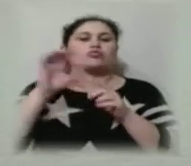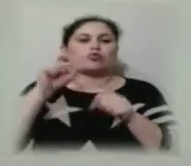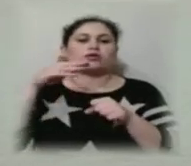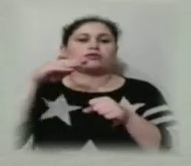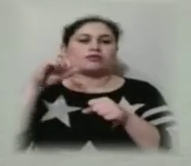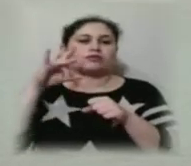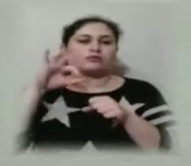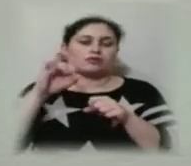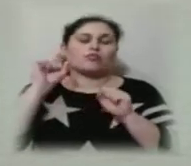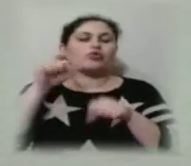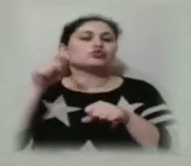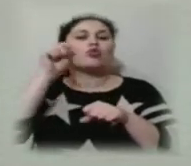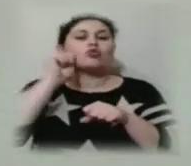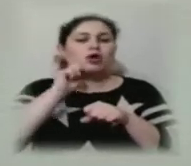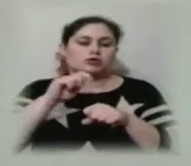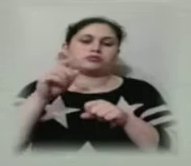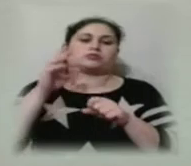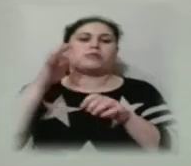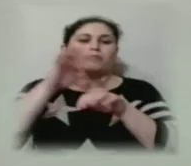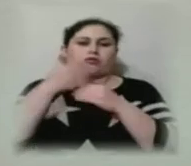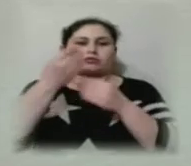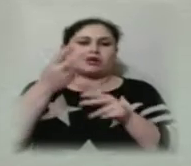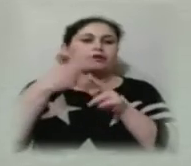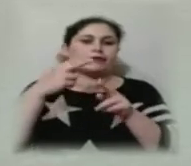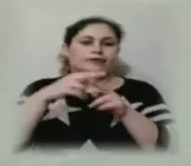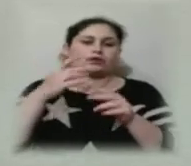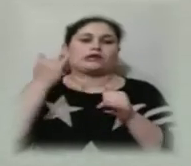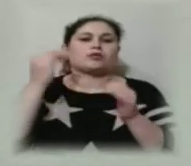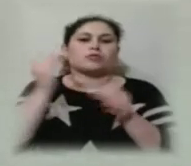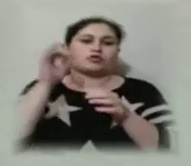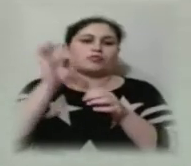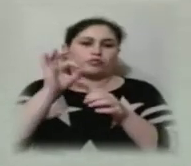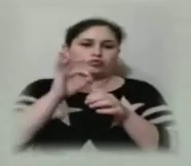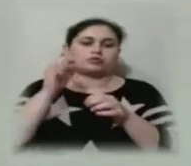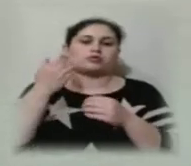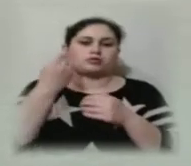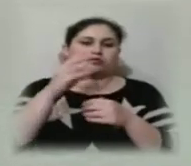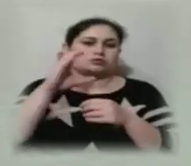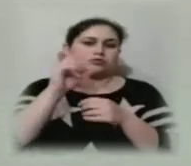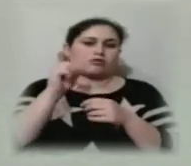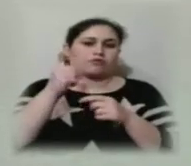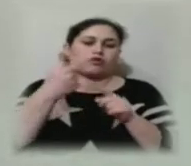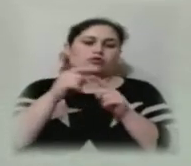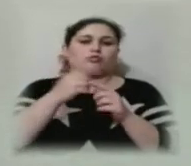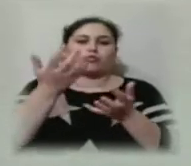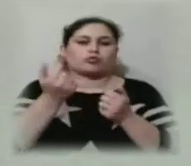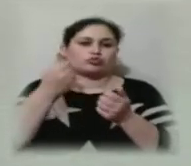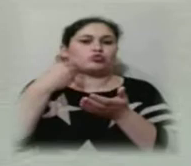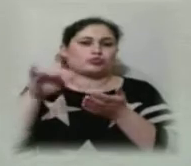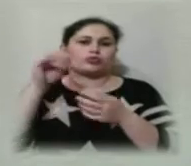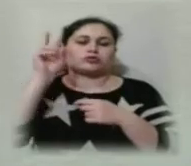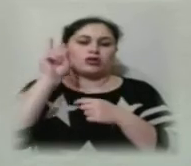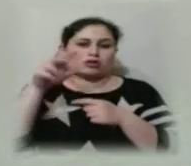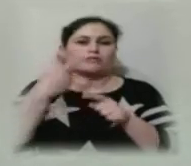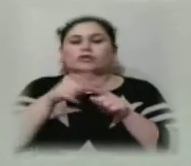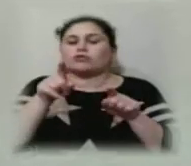менший відсоток дали б ці кошти на придбання цих тролейбусів. Крім того, ця така сума